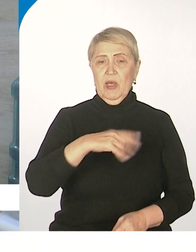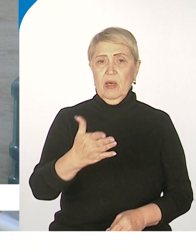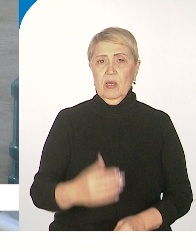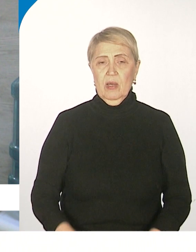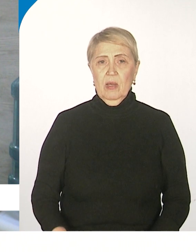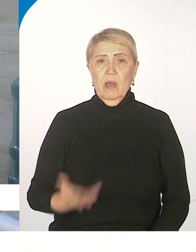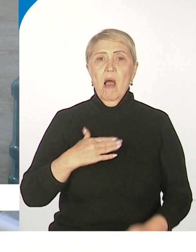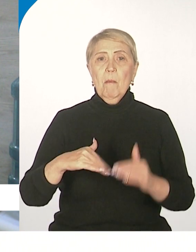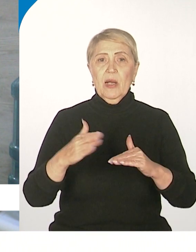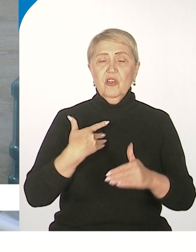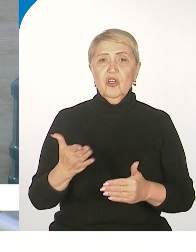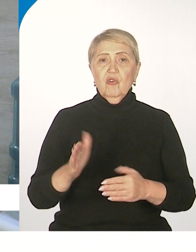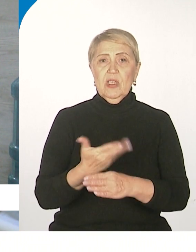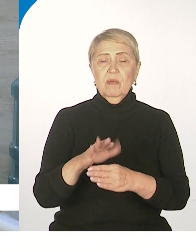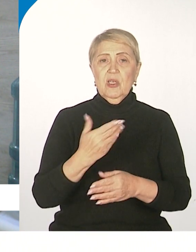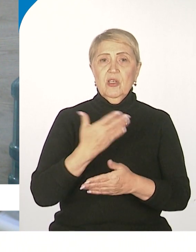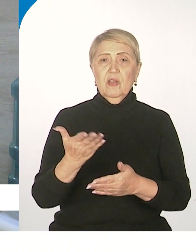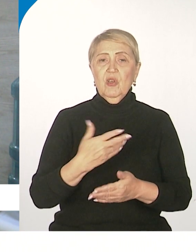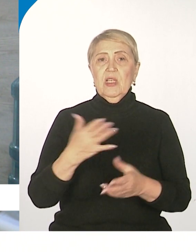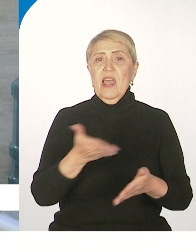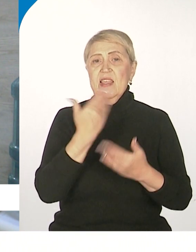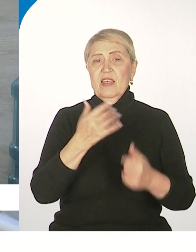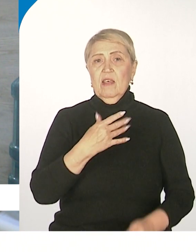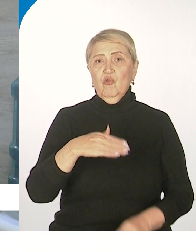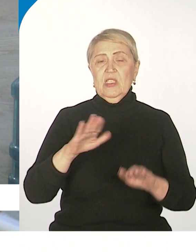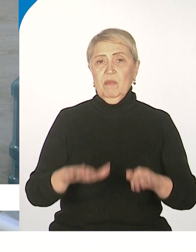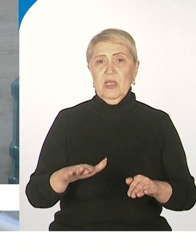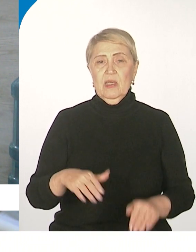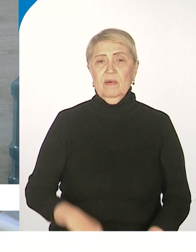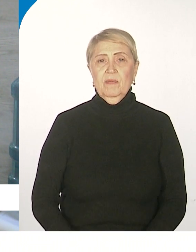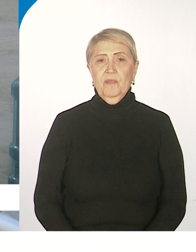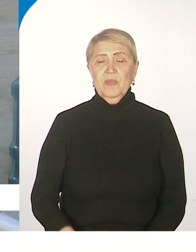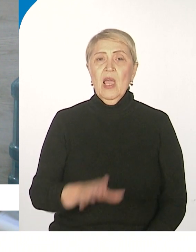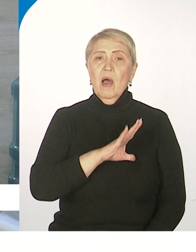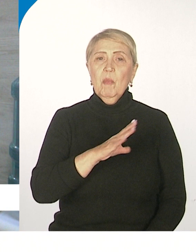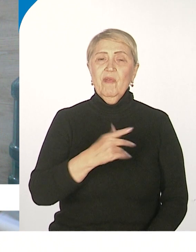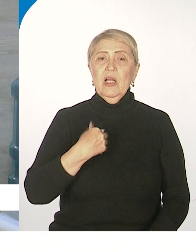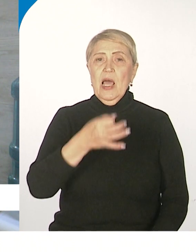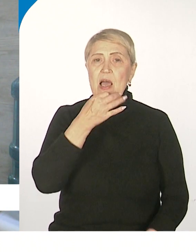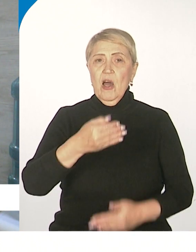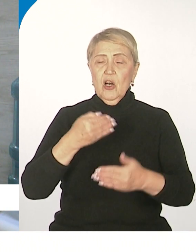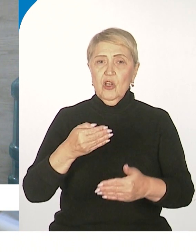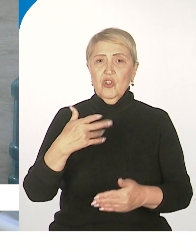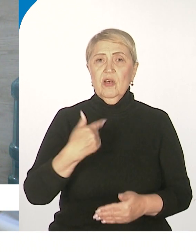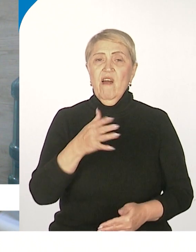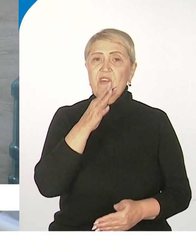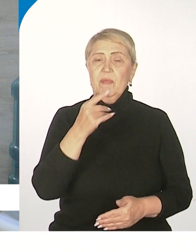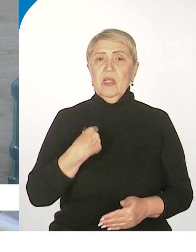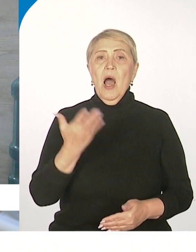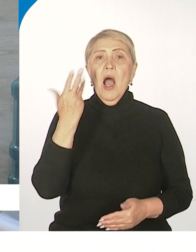размещать негде, потому что у нас 50 кулок. Но бывали времена раньше, когда, ну как, не выгони же человека на улицу.